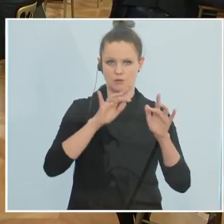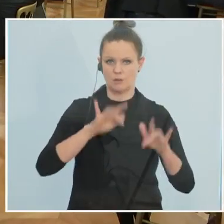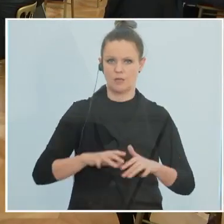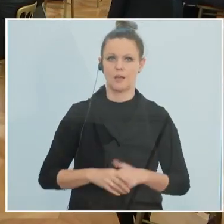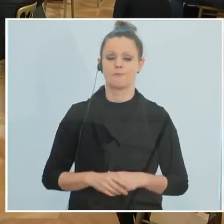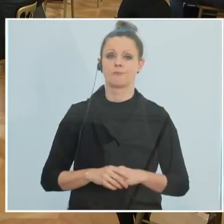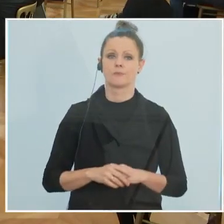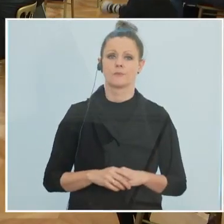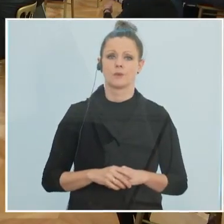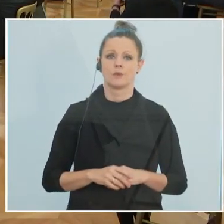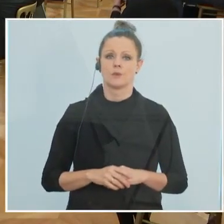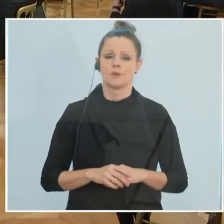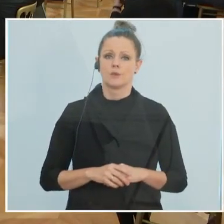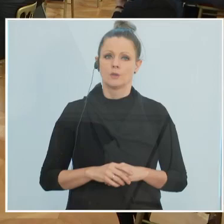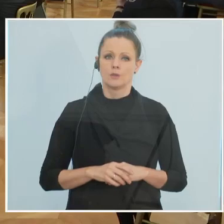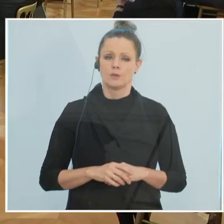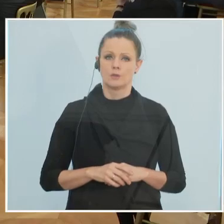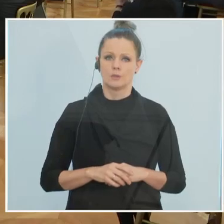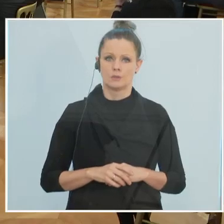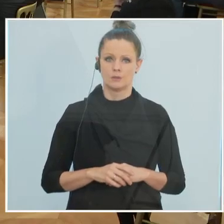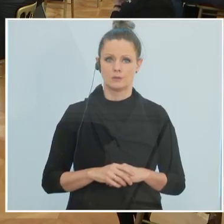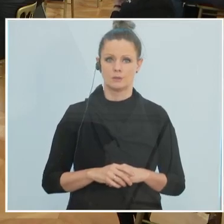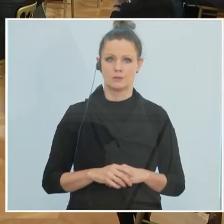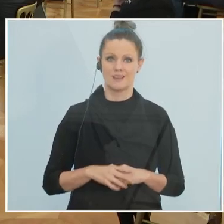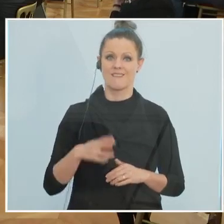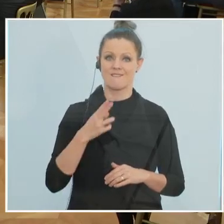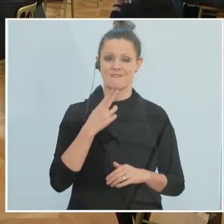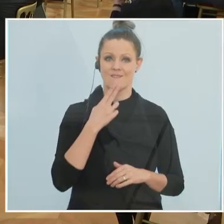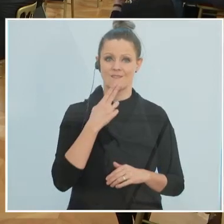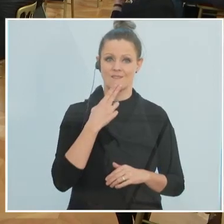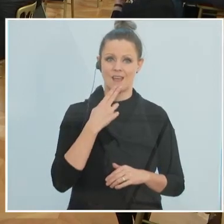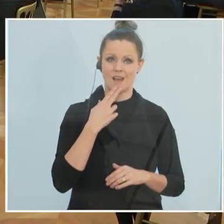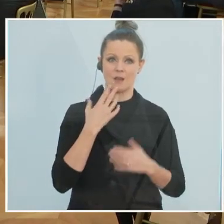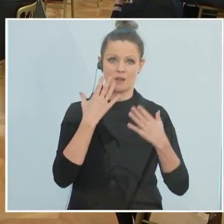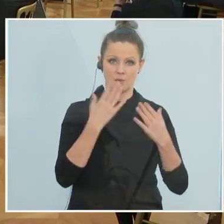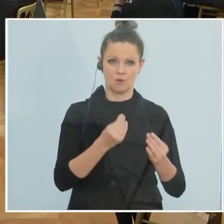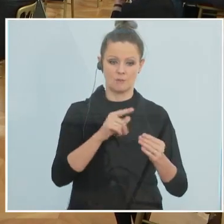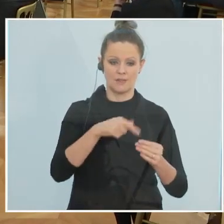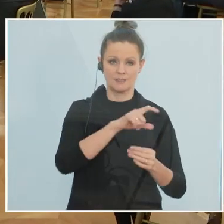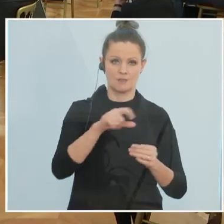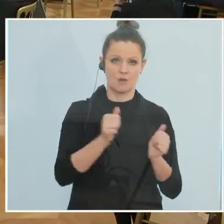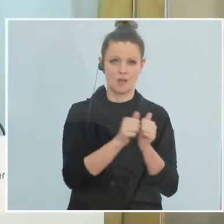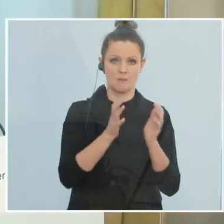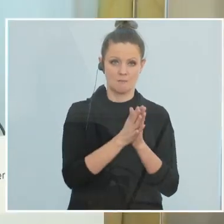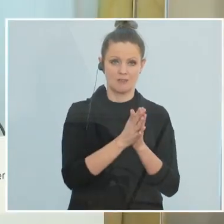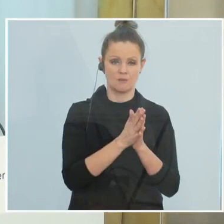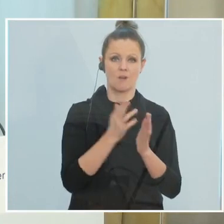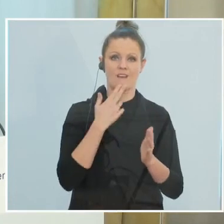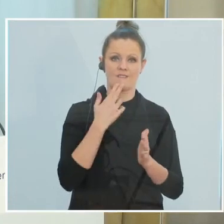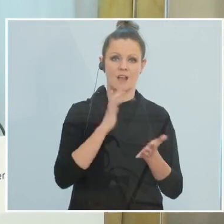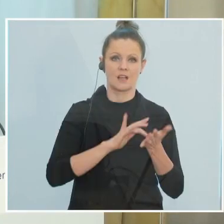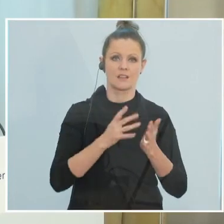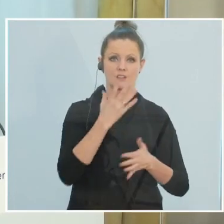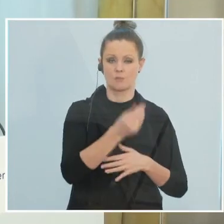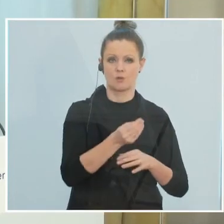diese Gruppen, Zugang der Gruppen, Verteilungsoption bis Mittwoch der kommenden Woche in Detail definieren. Mir ist